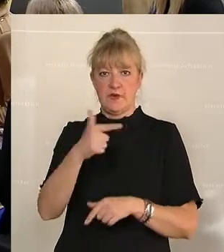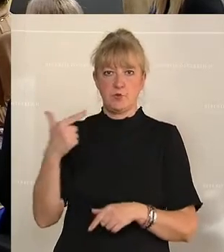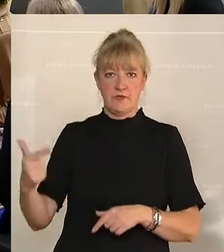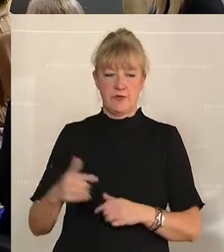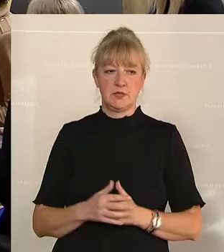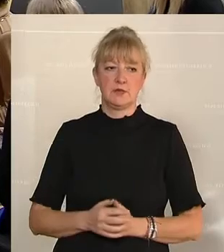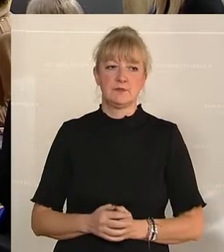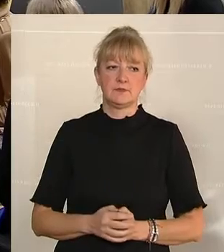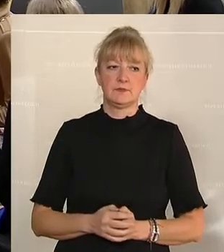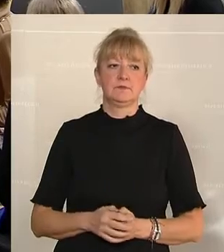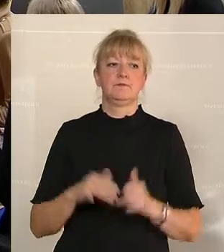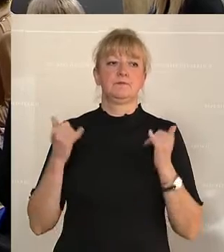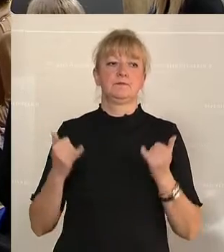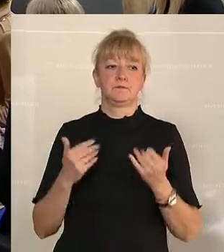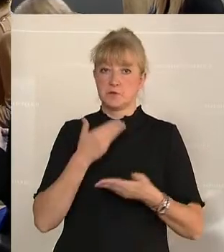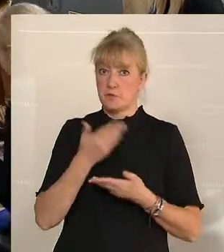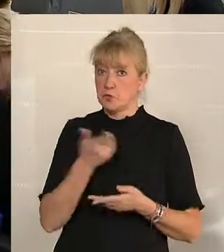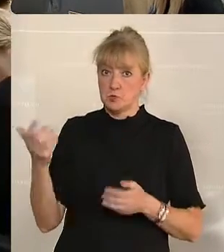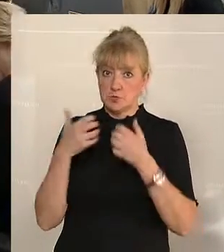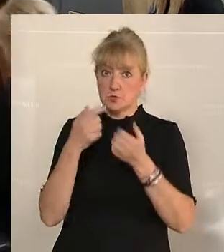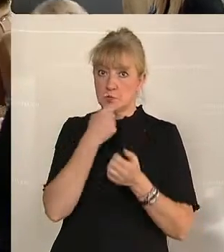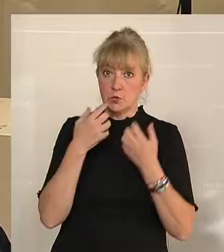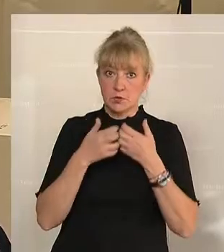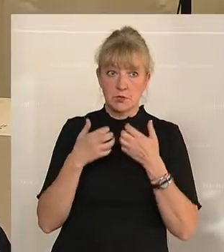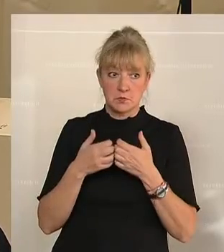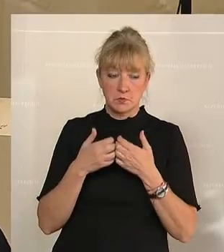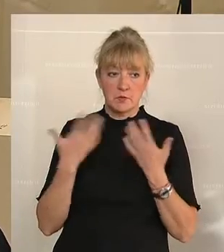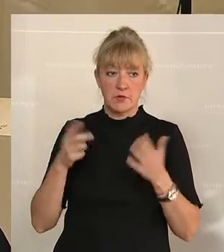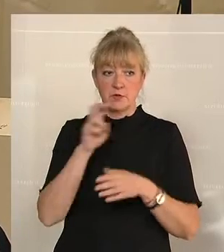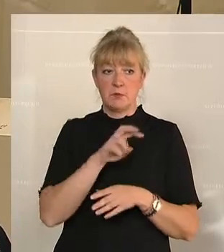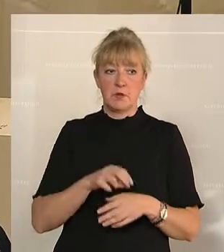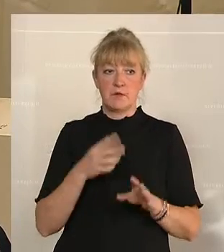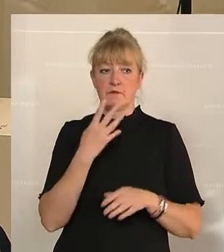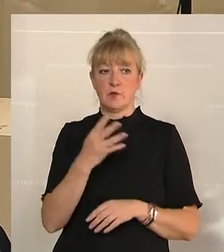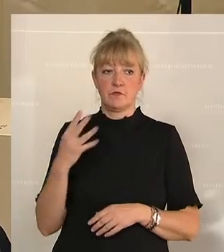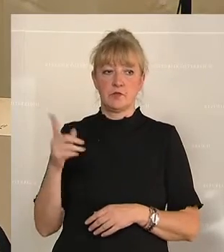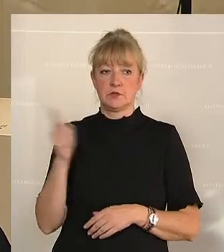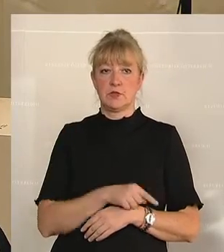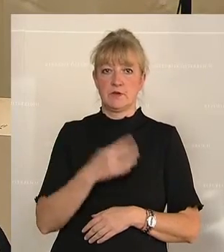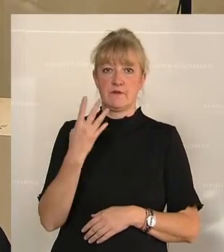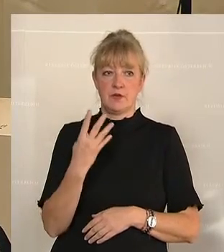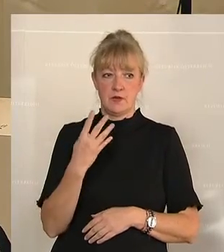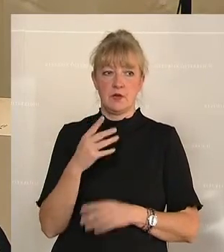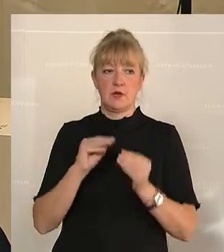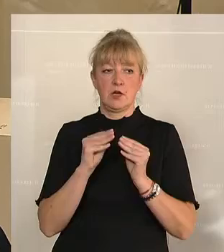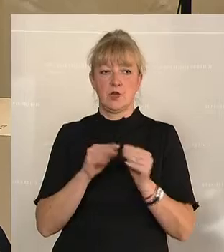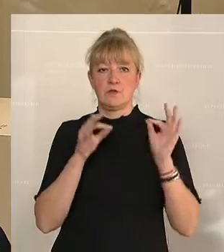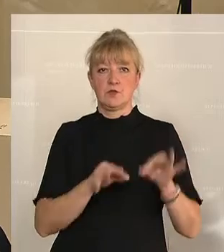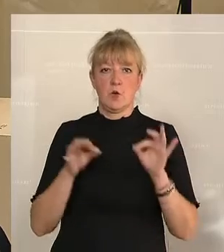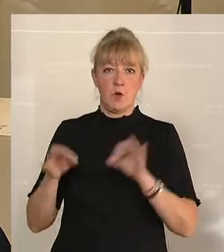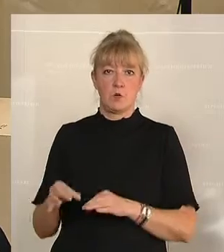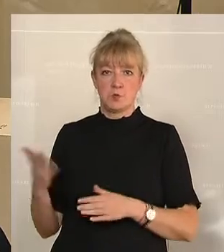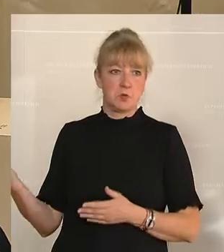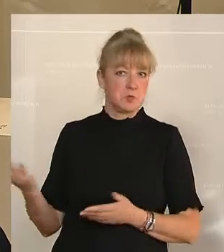folgenden Debatte. Die Rot-Weiß-Rot-Card regelt die Zuwanderung von Fachkräften aus Ländern außerhalb der EU. In Zukunft sollen